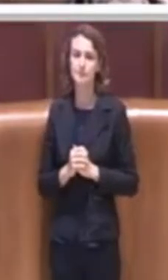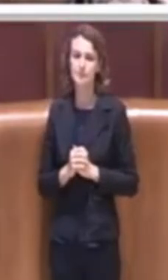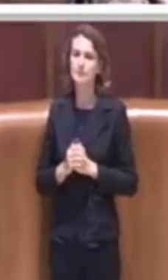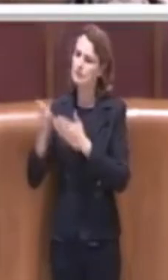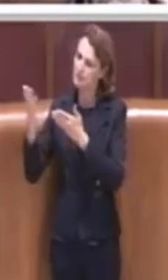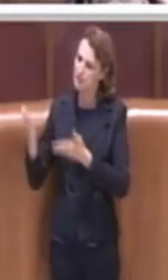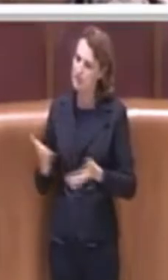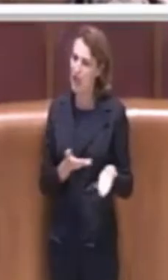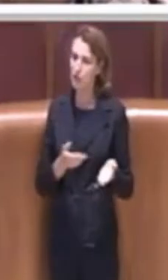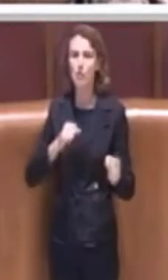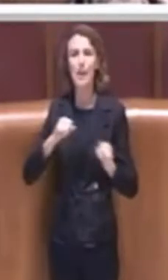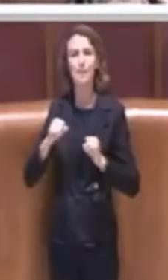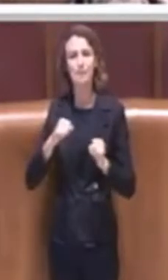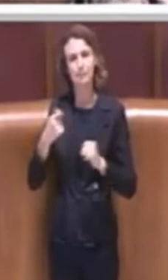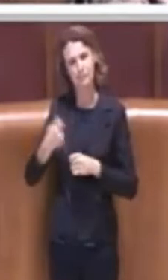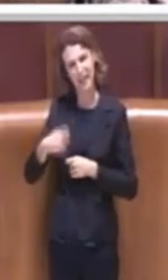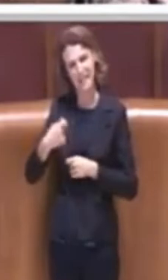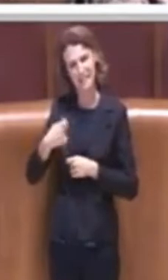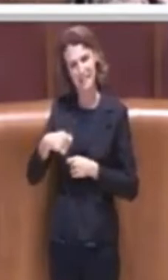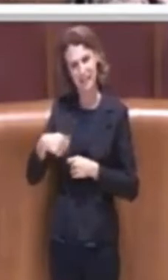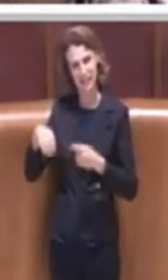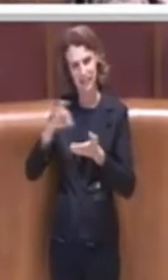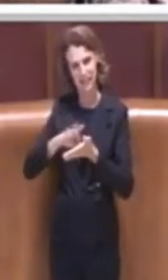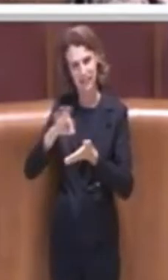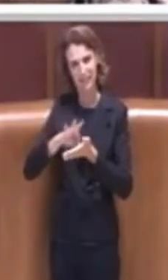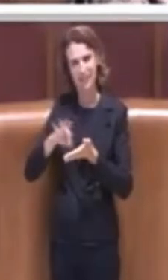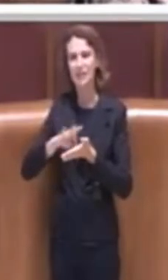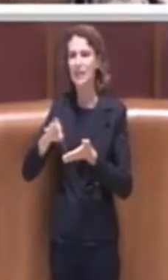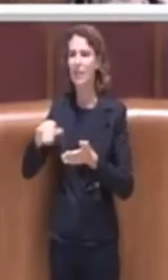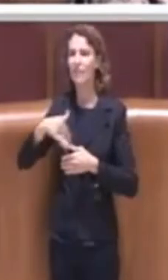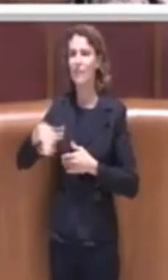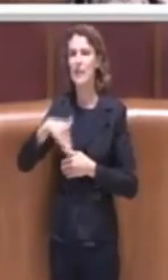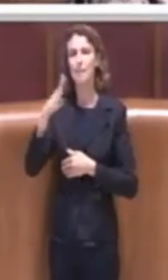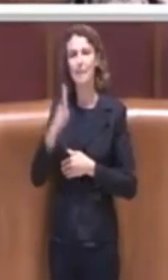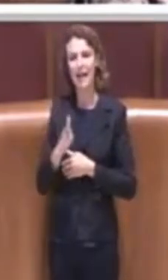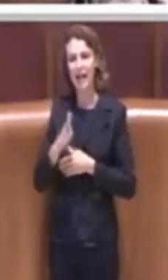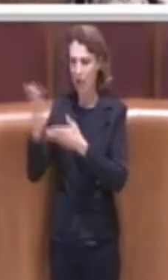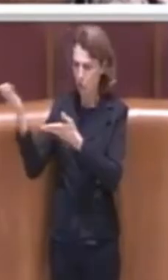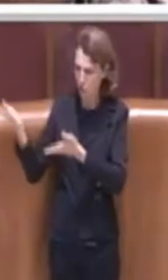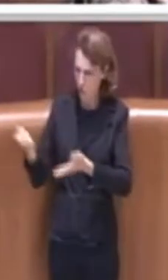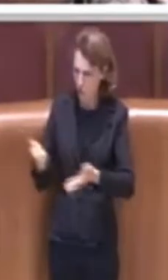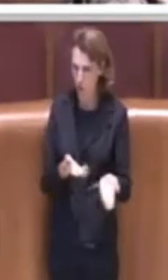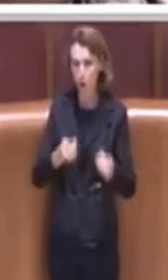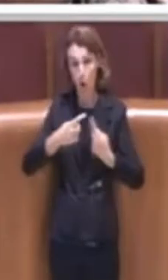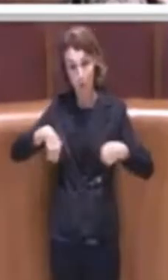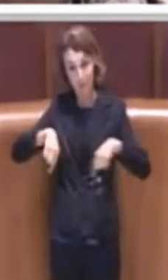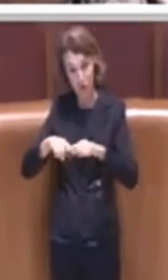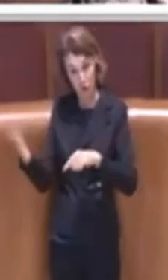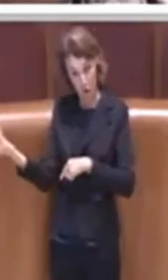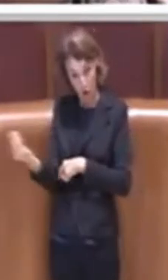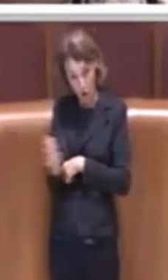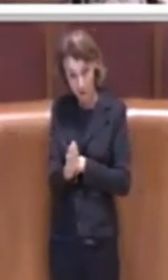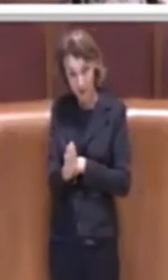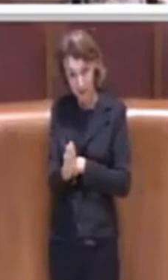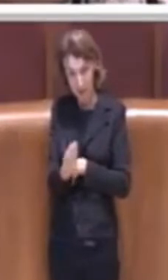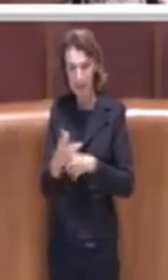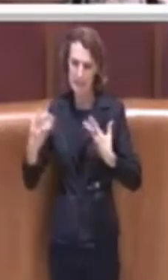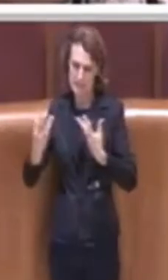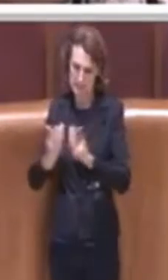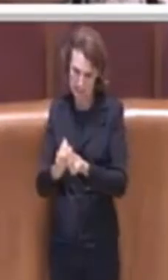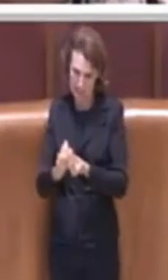preside dell'Istituto di Via Baccano, che ringrazio per la disponibilità, la preside è venuta insieme con un